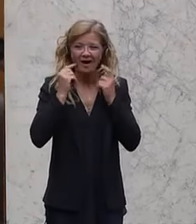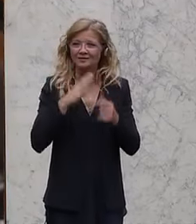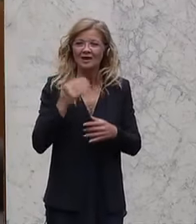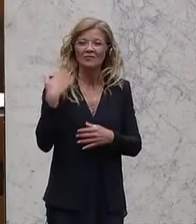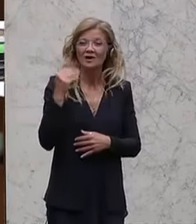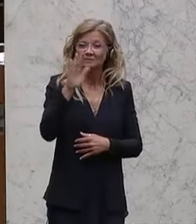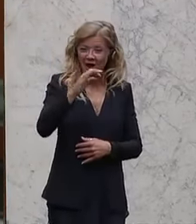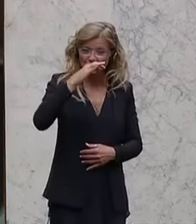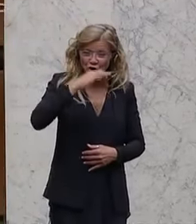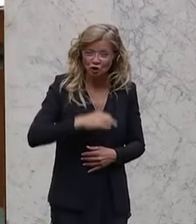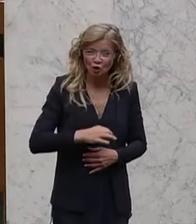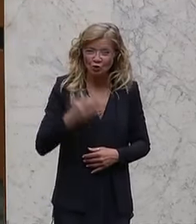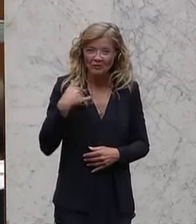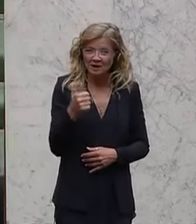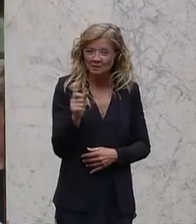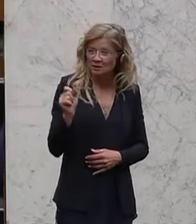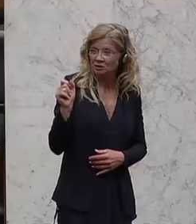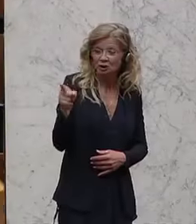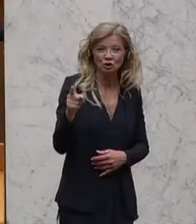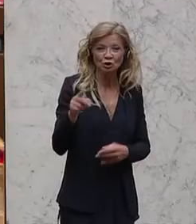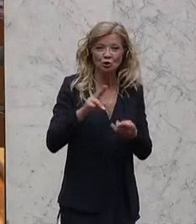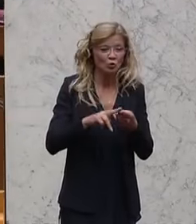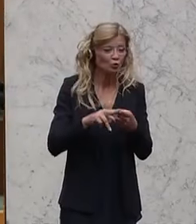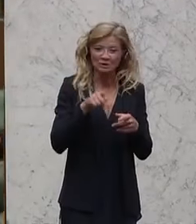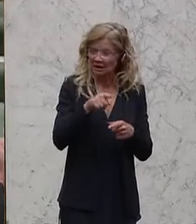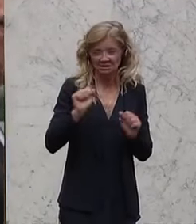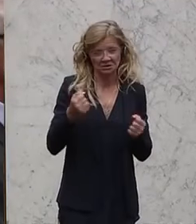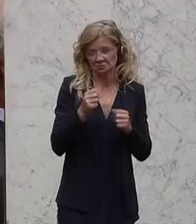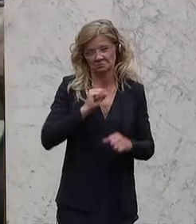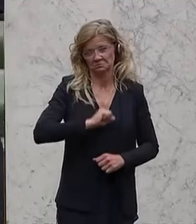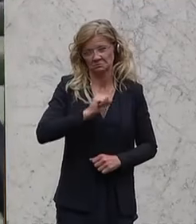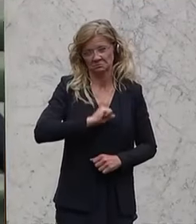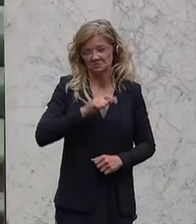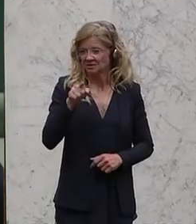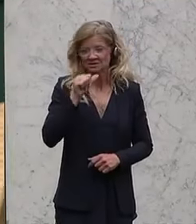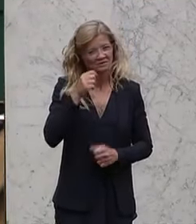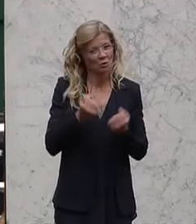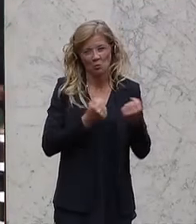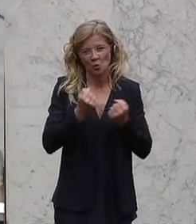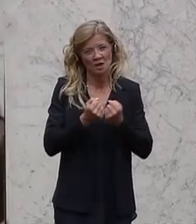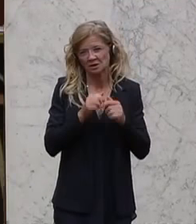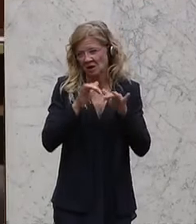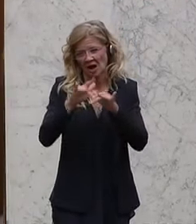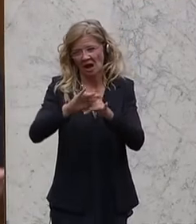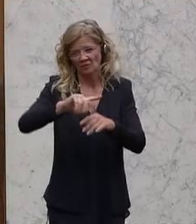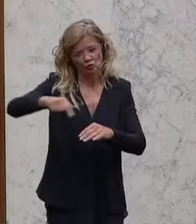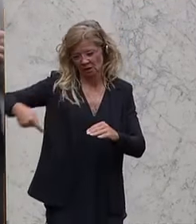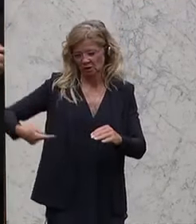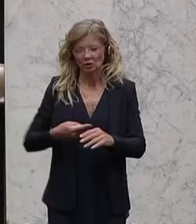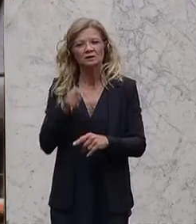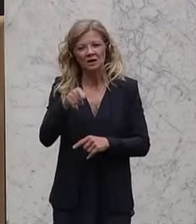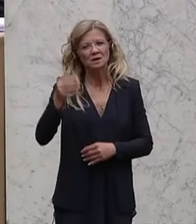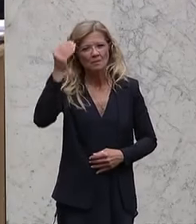Das ist nicht zu ertragen. Das ist kein politischer Einfluss durch die Hintertür. Das ist bewusste